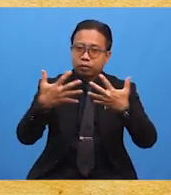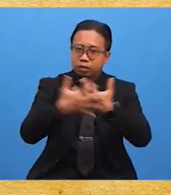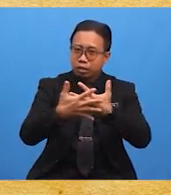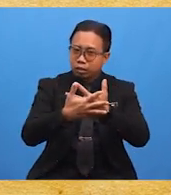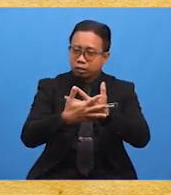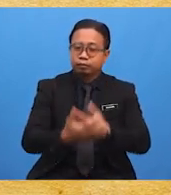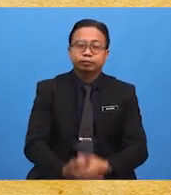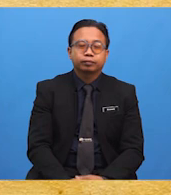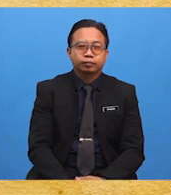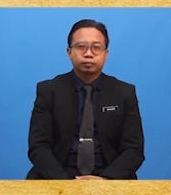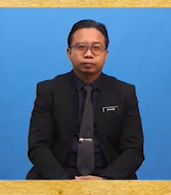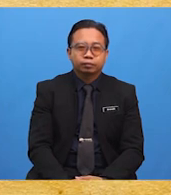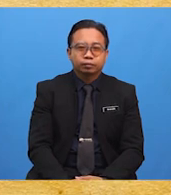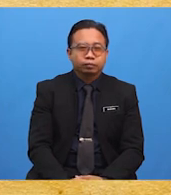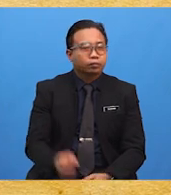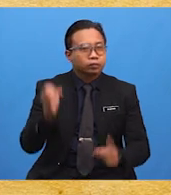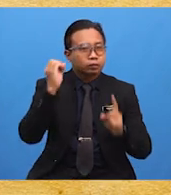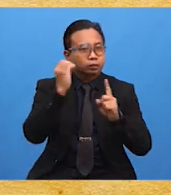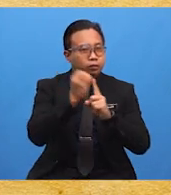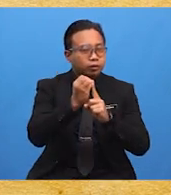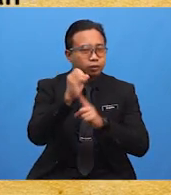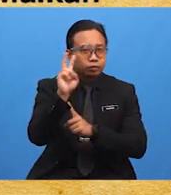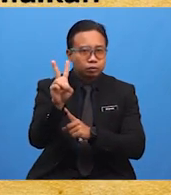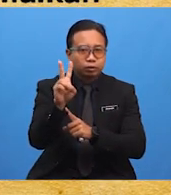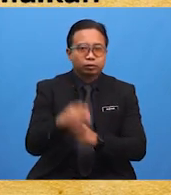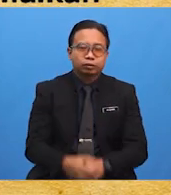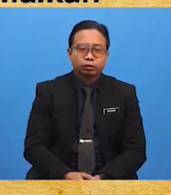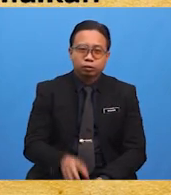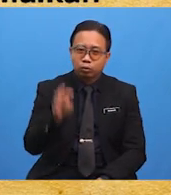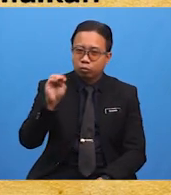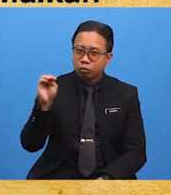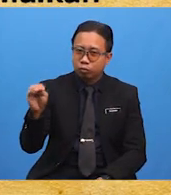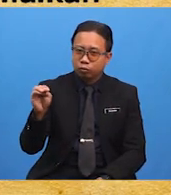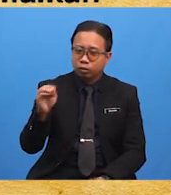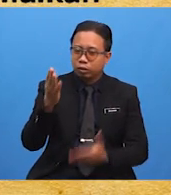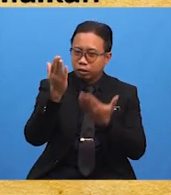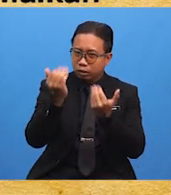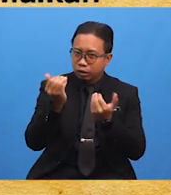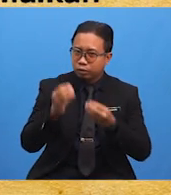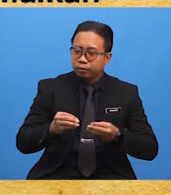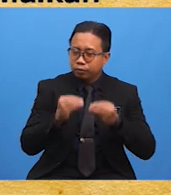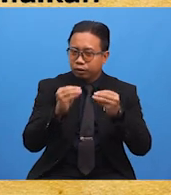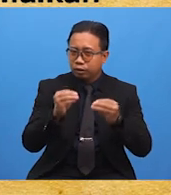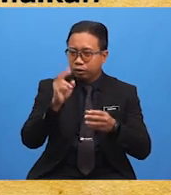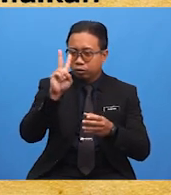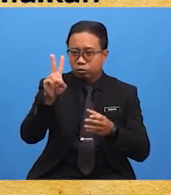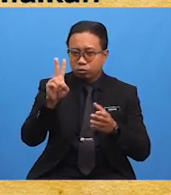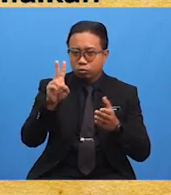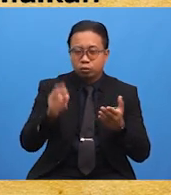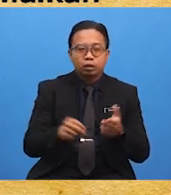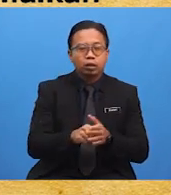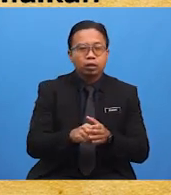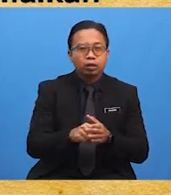Dan untuk objektif pembelajaran yang kedua, Murid-murid diharapkan dapat memberikan dua